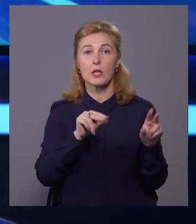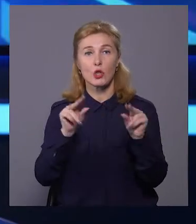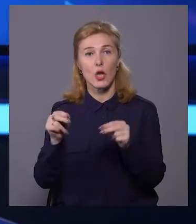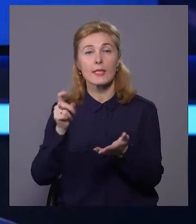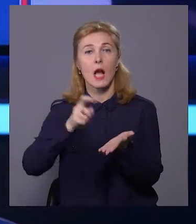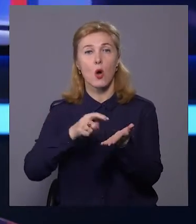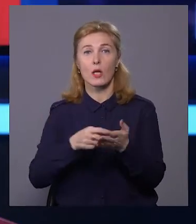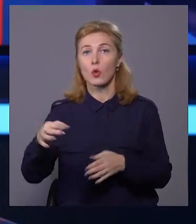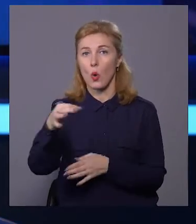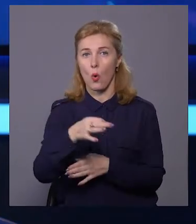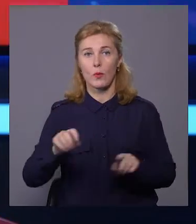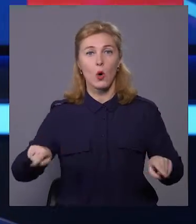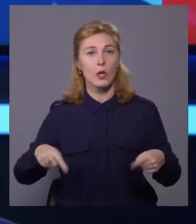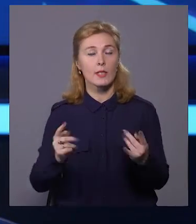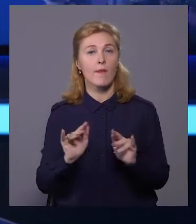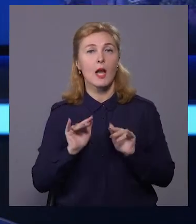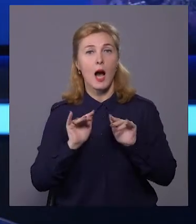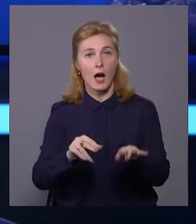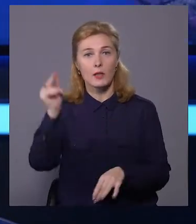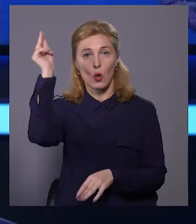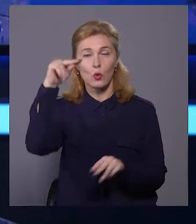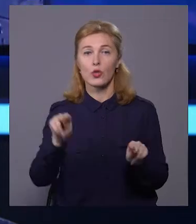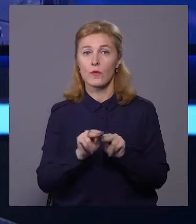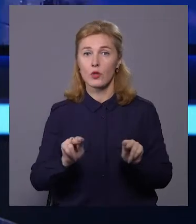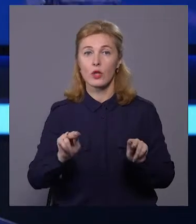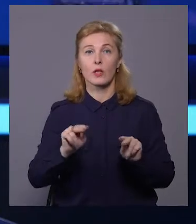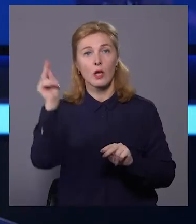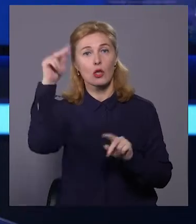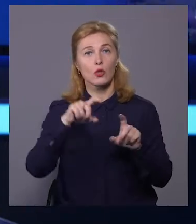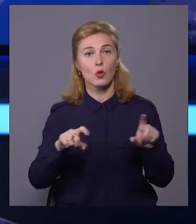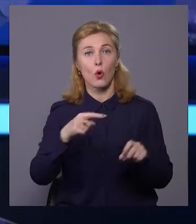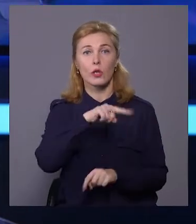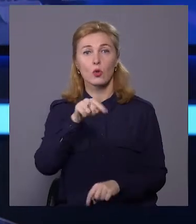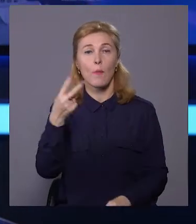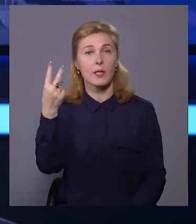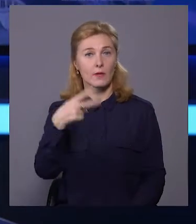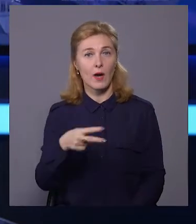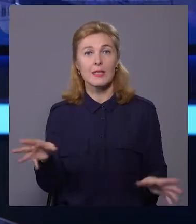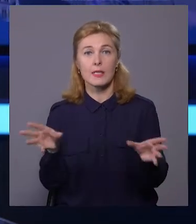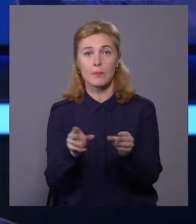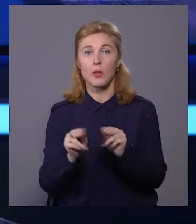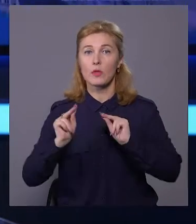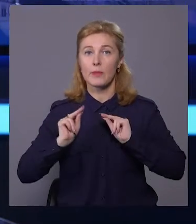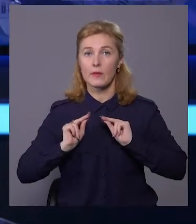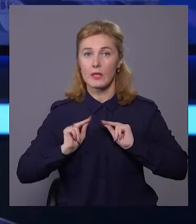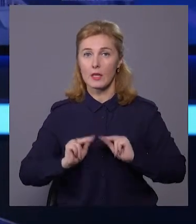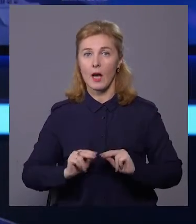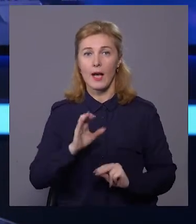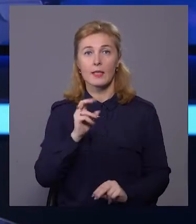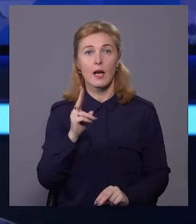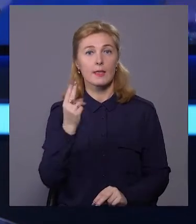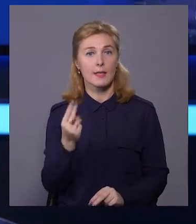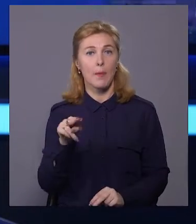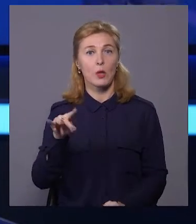області. Організували акцію учні та вчителі загальноосвітньої школи номер 20 спільно із працівниками СКЦ